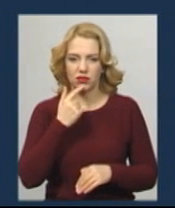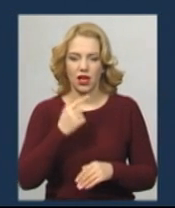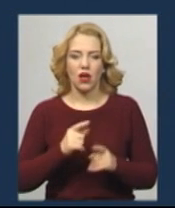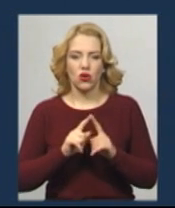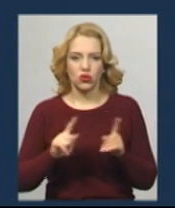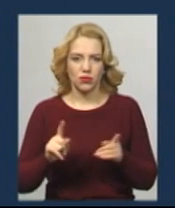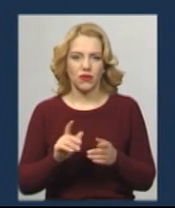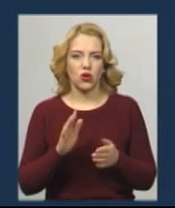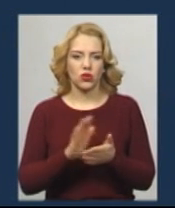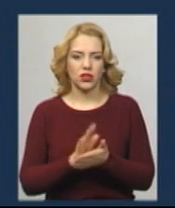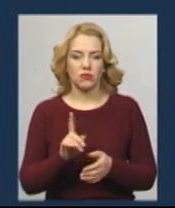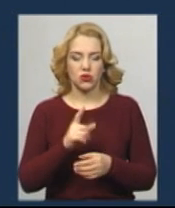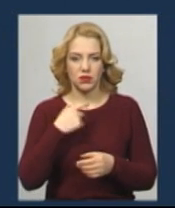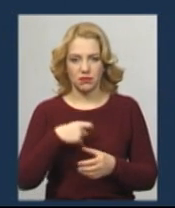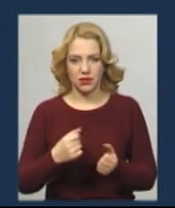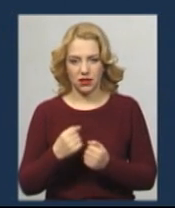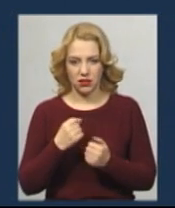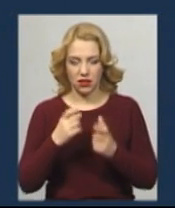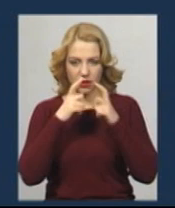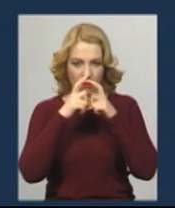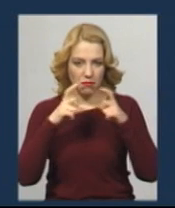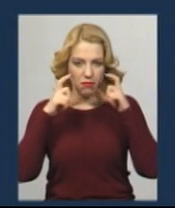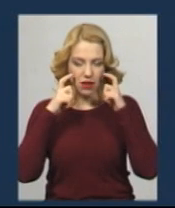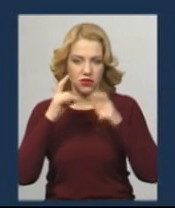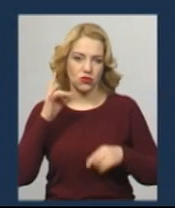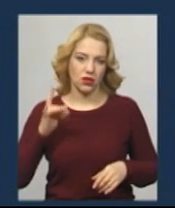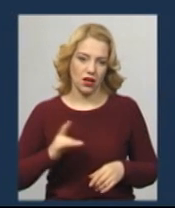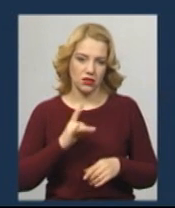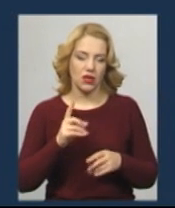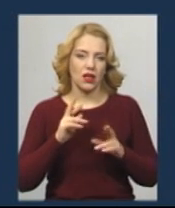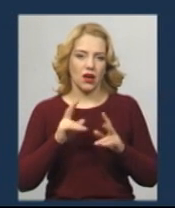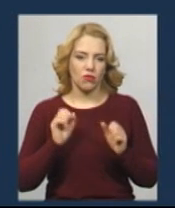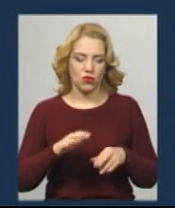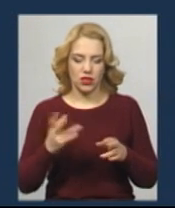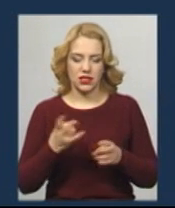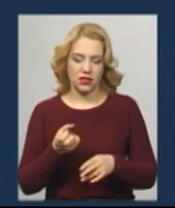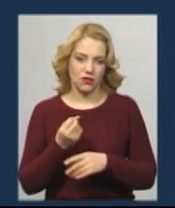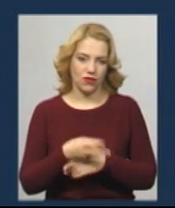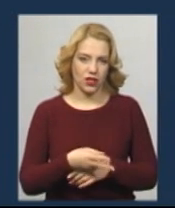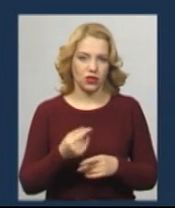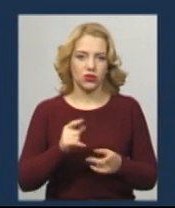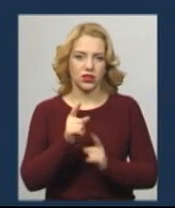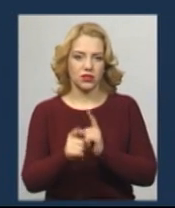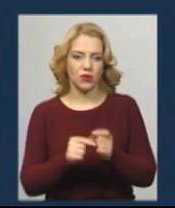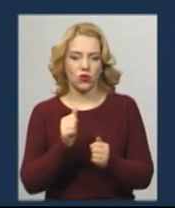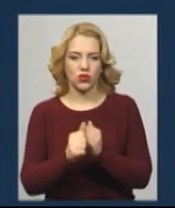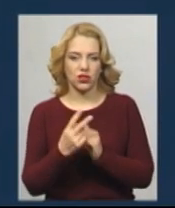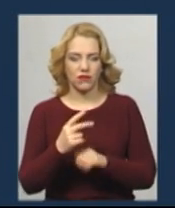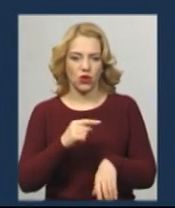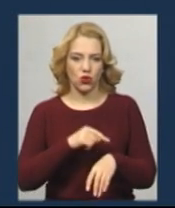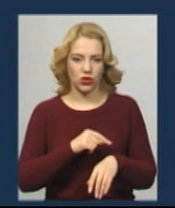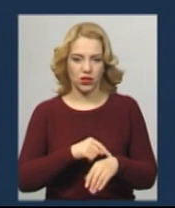Аби себе захистити, одягати медичну маску найкраще разиво, яку можна після використання викинути, змінювати її кожні дві години,